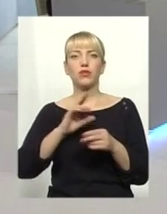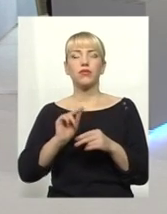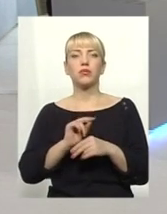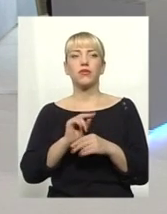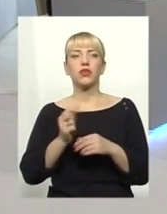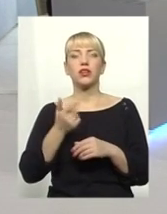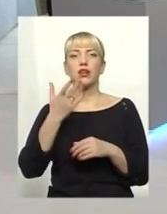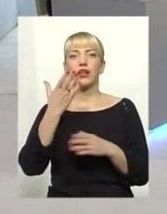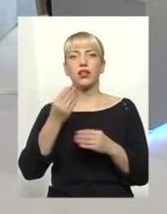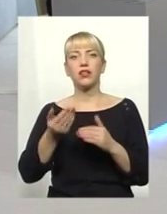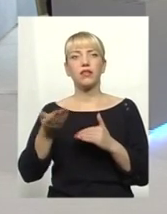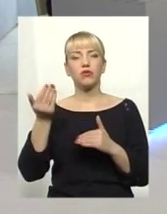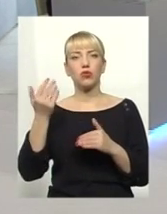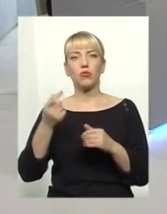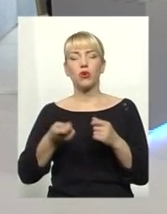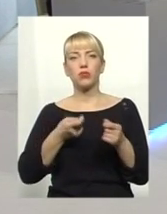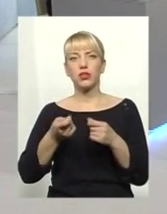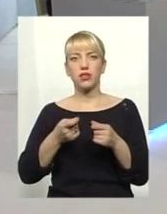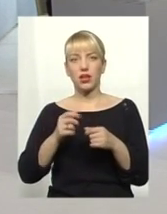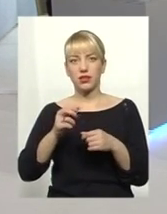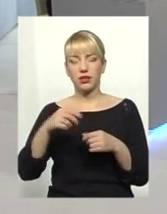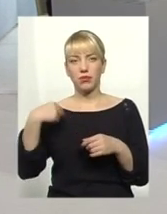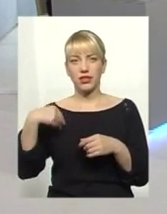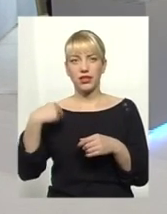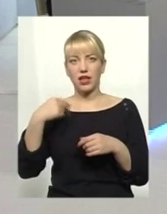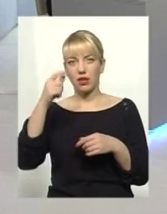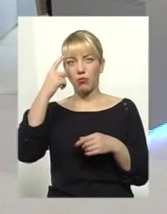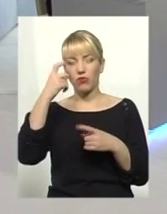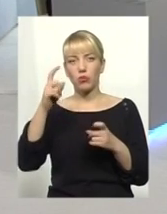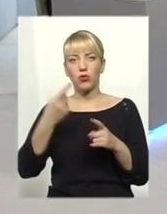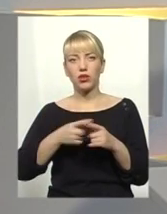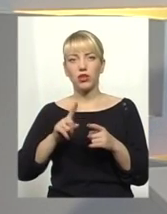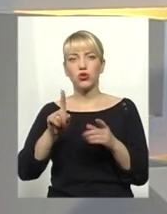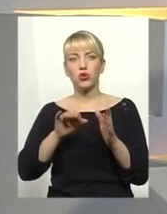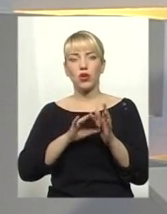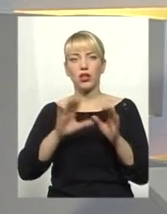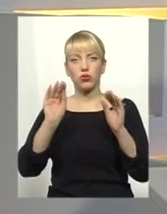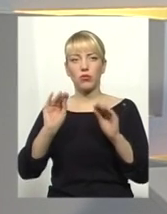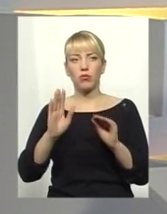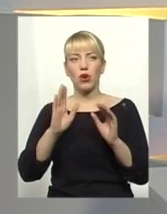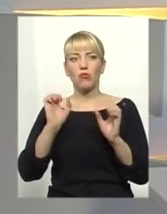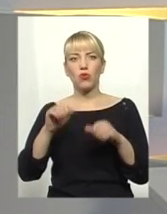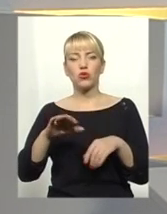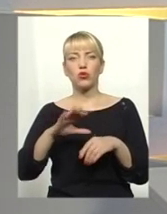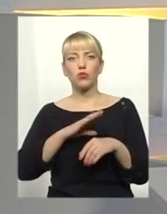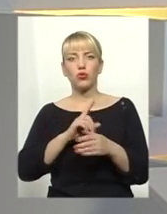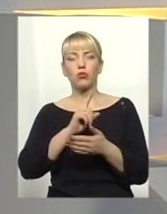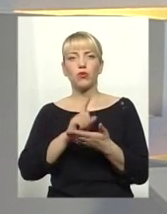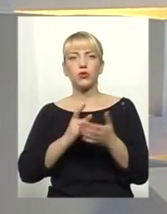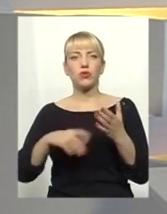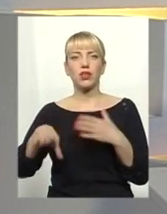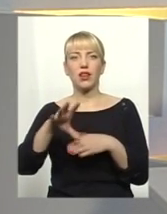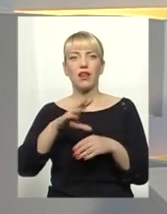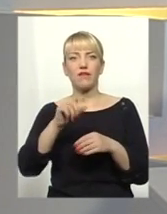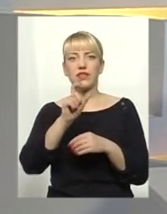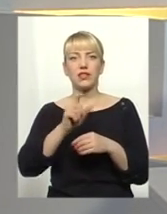Кілька днів тому в адміністрації президента повідомили, що електронні декларації можуть стати обов'язковими для всіх українців. На ваш